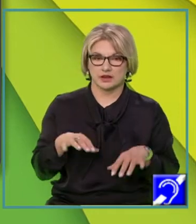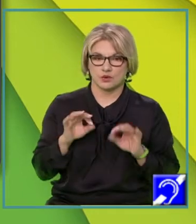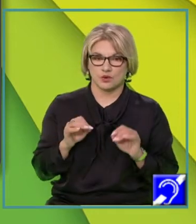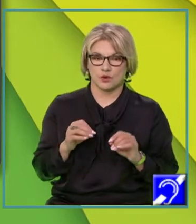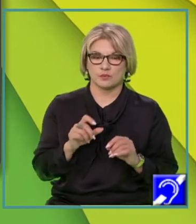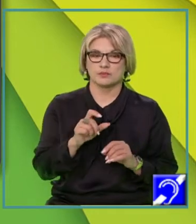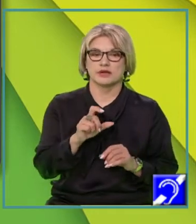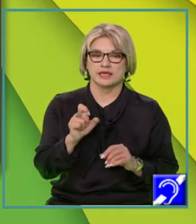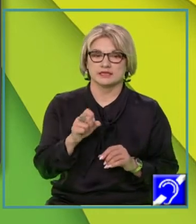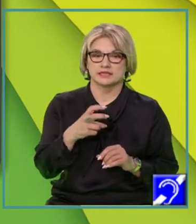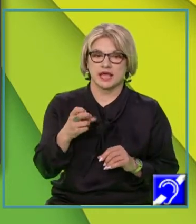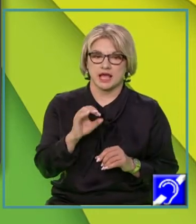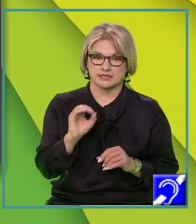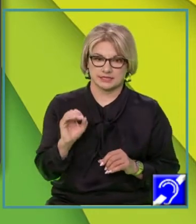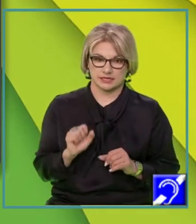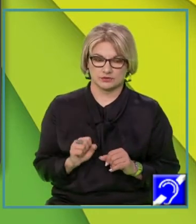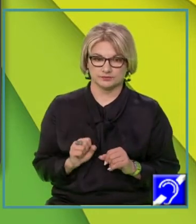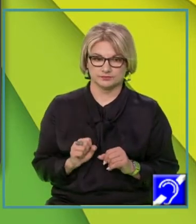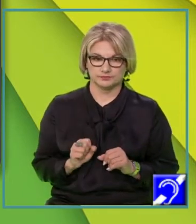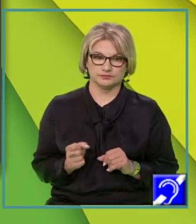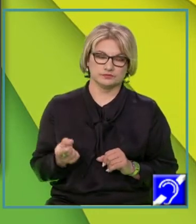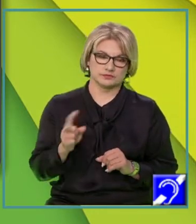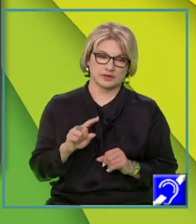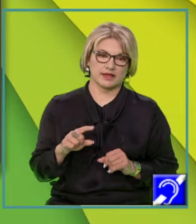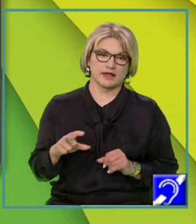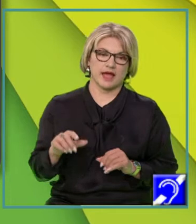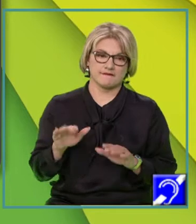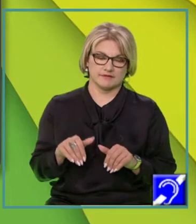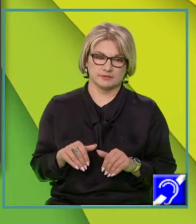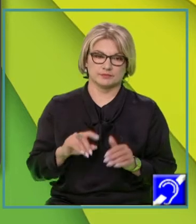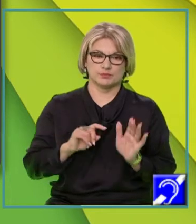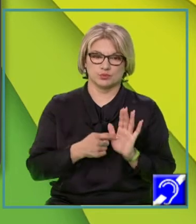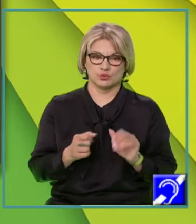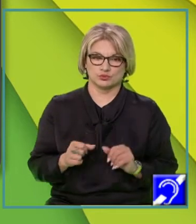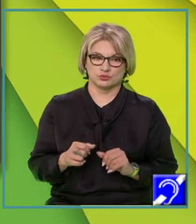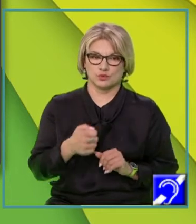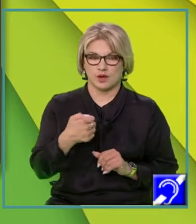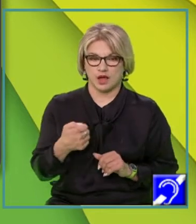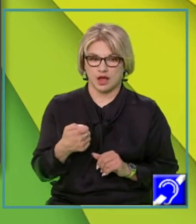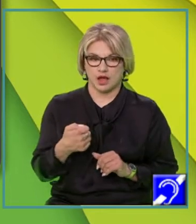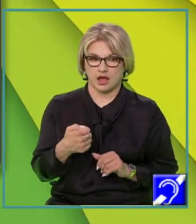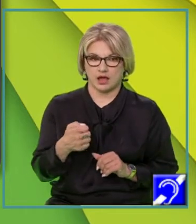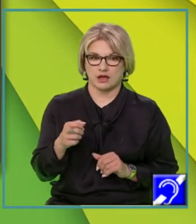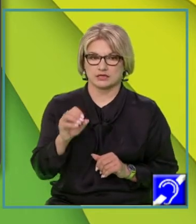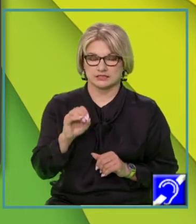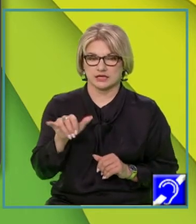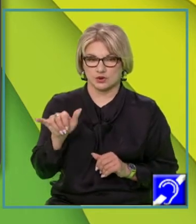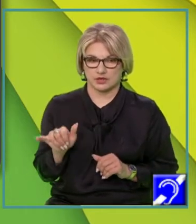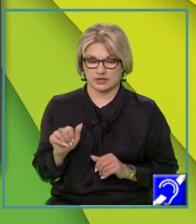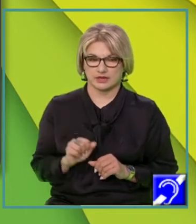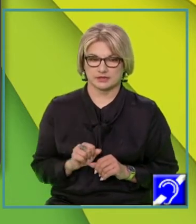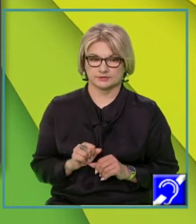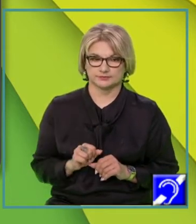X egal cu 0 și vom avea punctul A de coordonate 0 și Y.